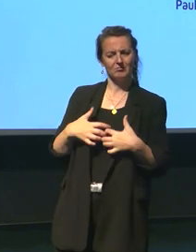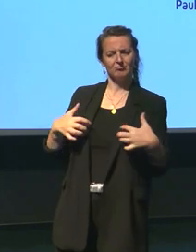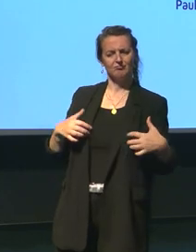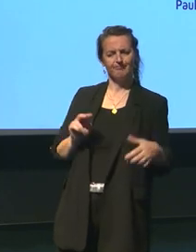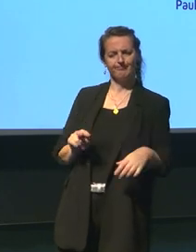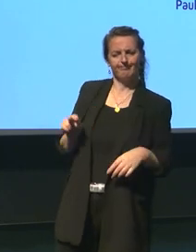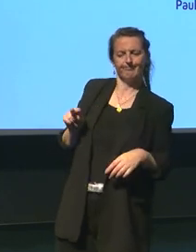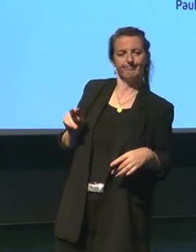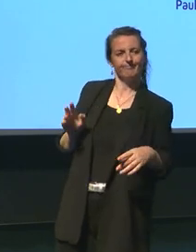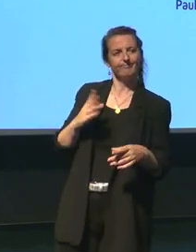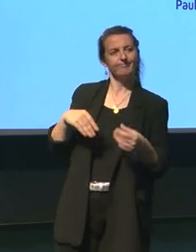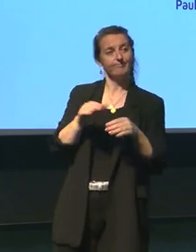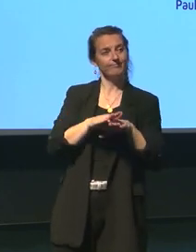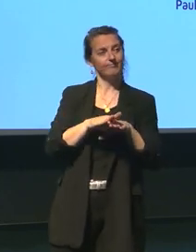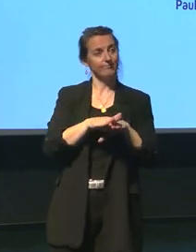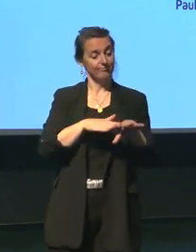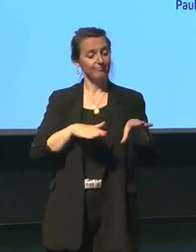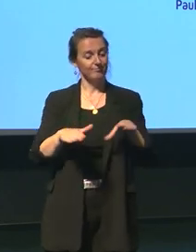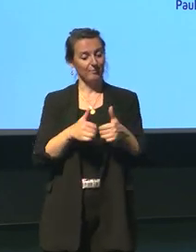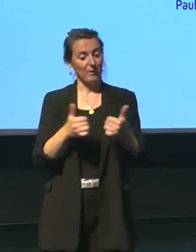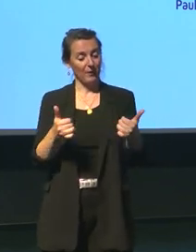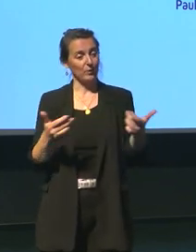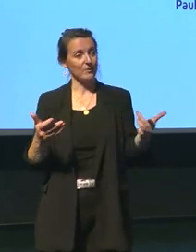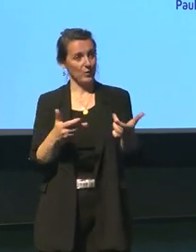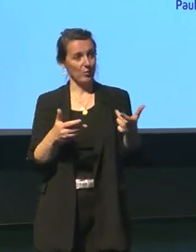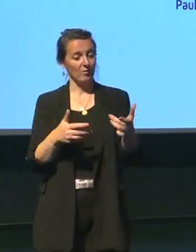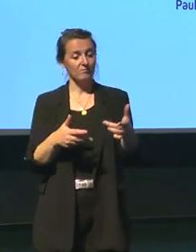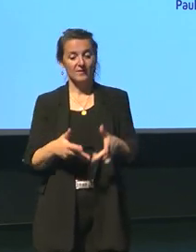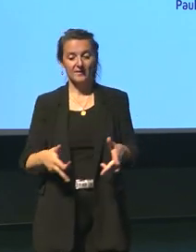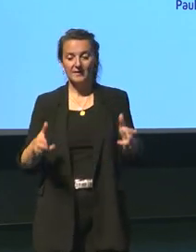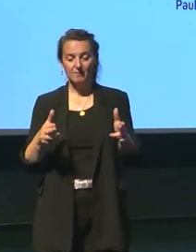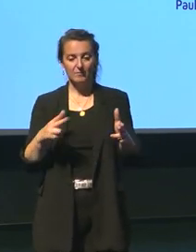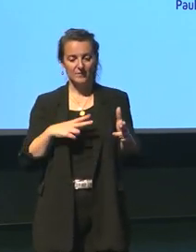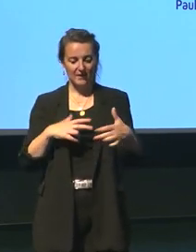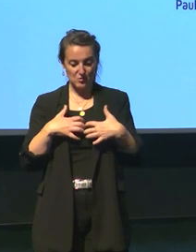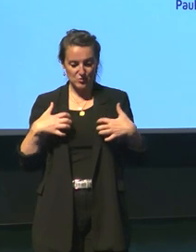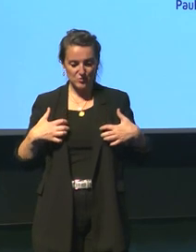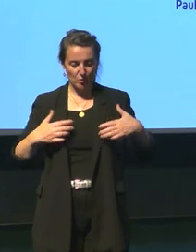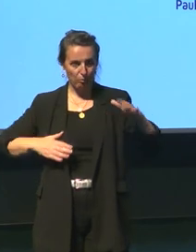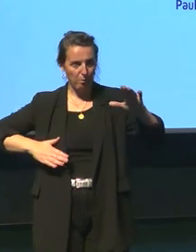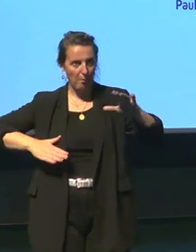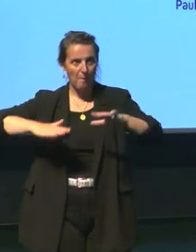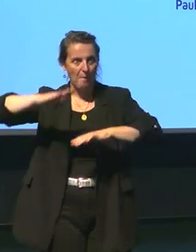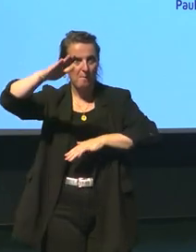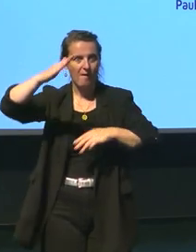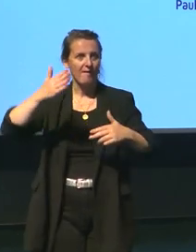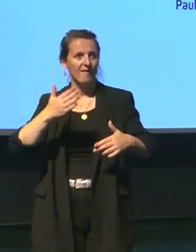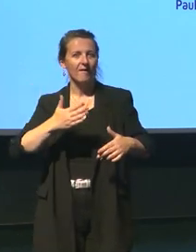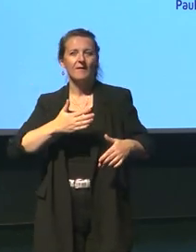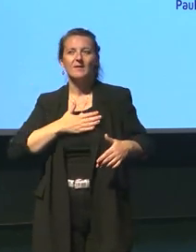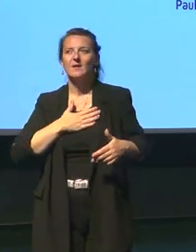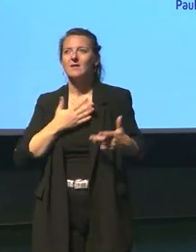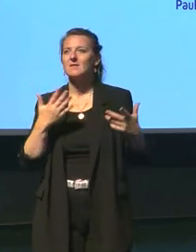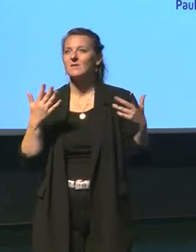on croit c'est vraiment à l'époque où on explose de science en quelque sorte sans doute grâce aussi